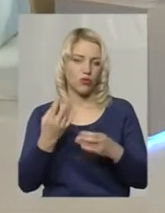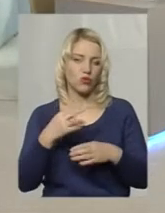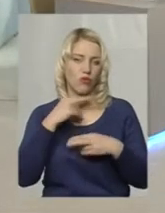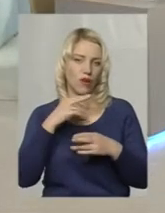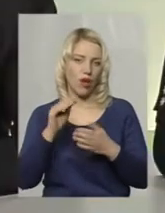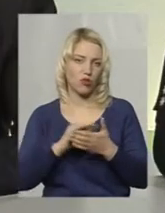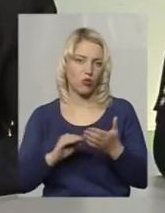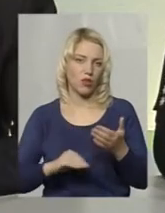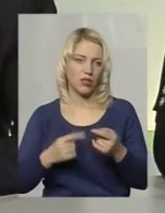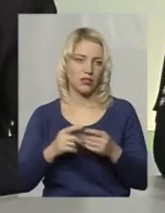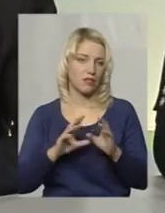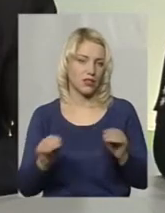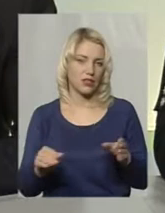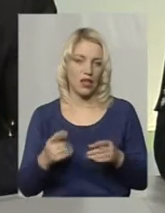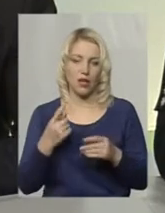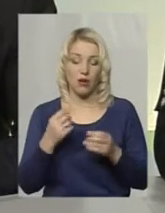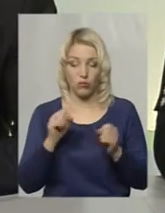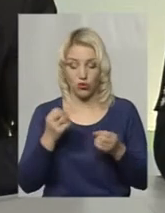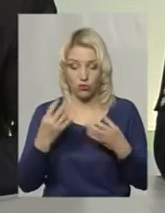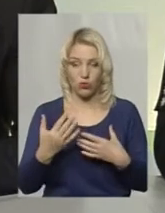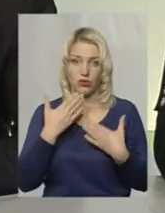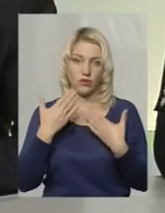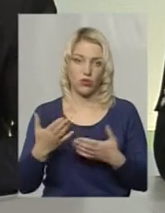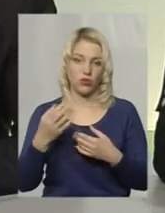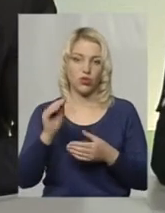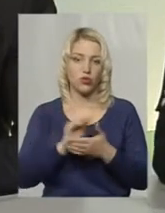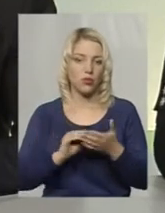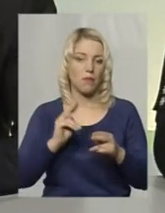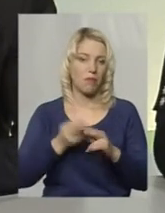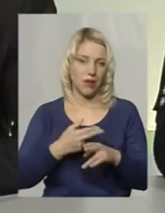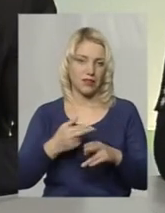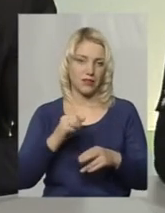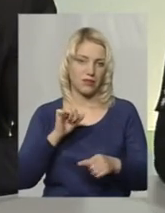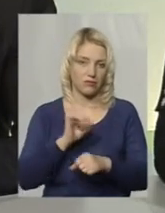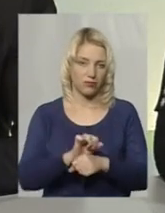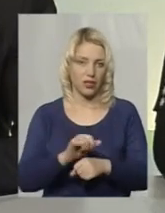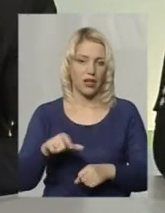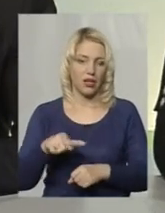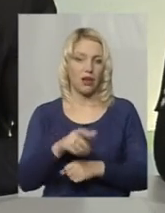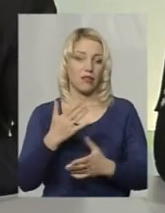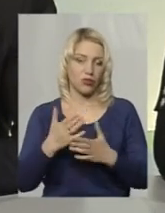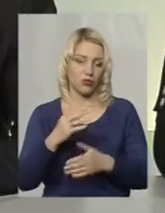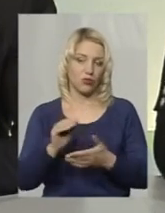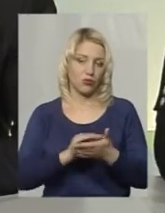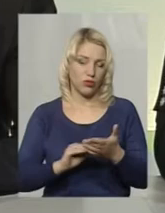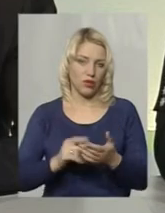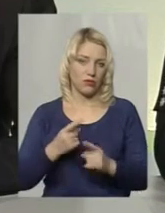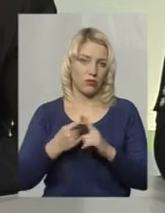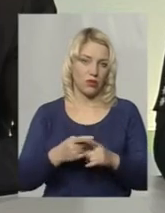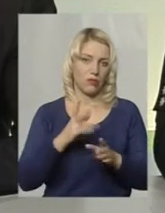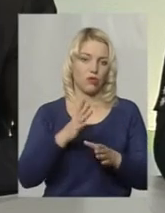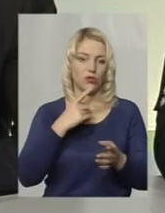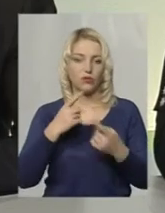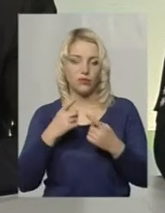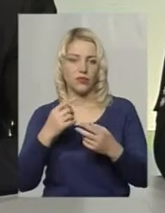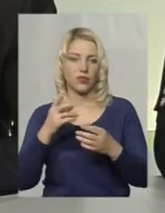можна звернутися до журналістів і без цього. Якщо журналісти підуть вам на поступки, зроблять сюжет, то ви доб'єтеся і без перекриття руху того, що ви хочете.